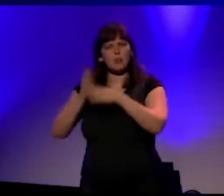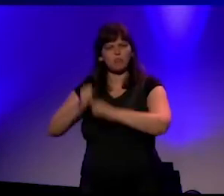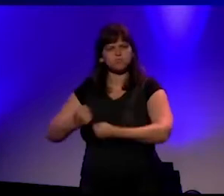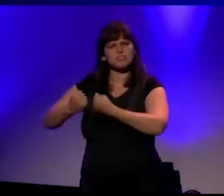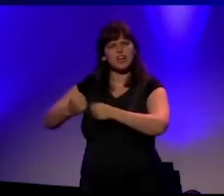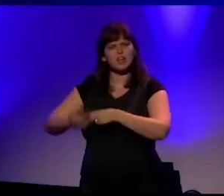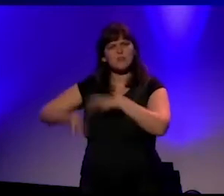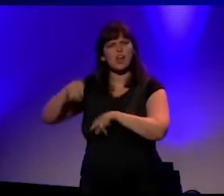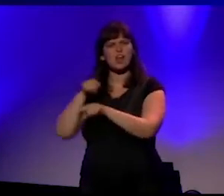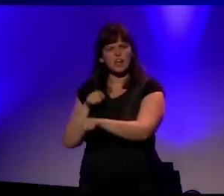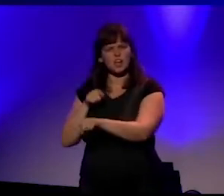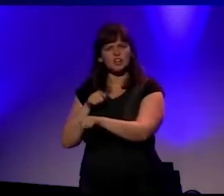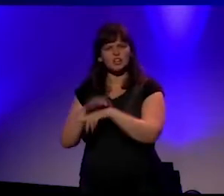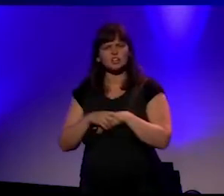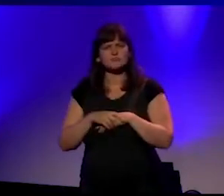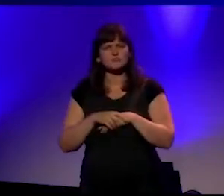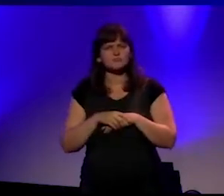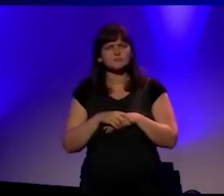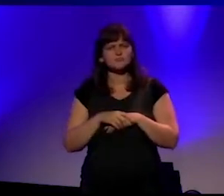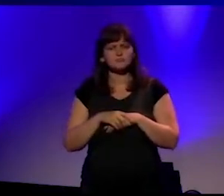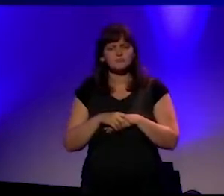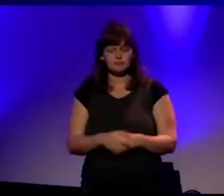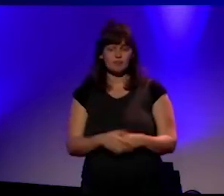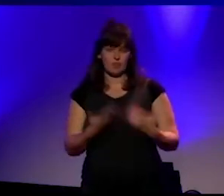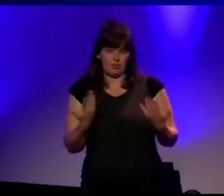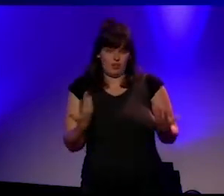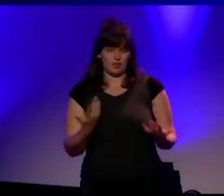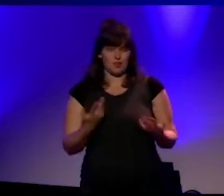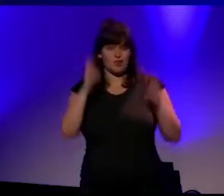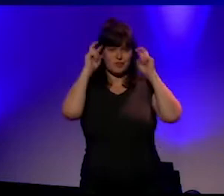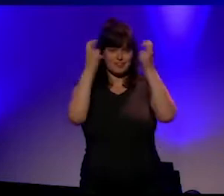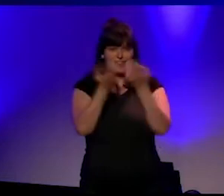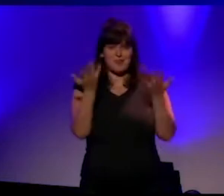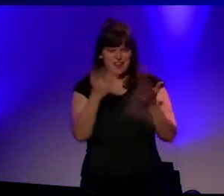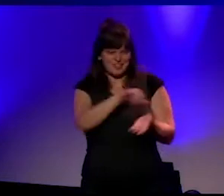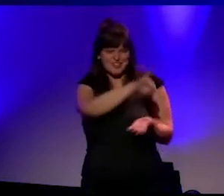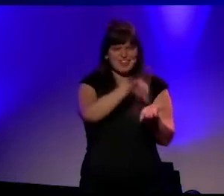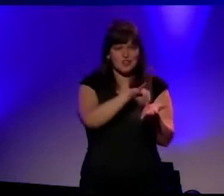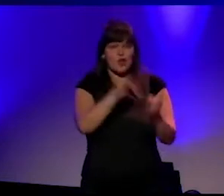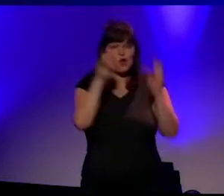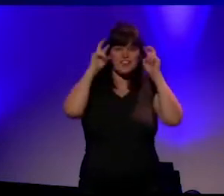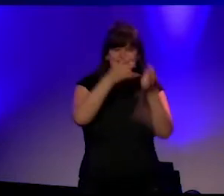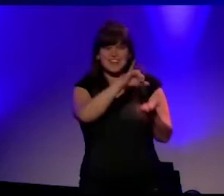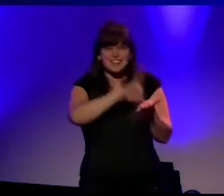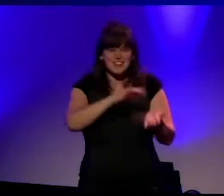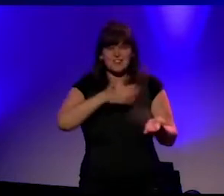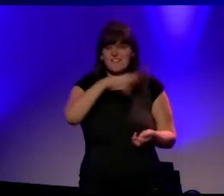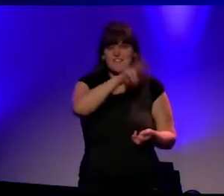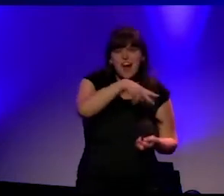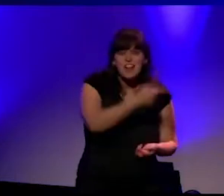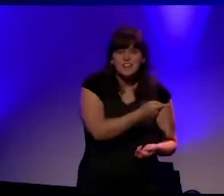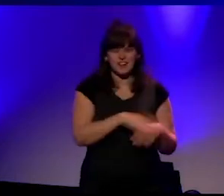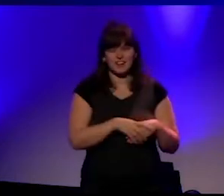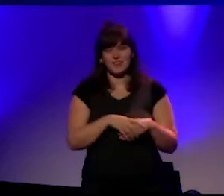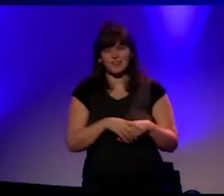Een universiteit in de universiteitsstad van Vlaanderen en op vele andere plaatsen, waar studentenkringen in tegenstelling tot